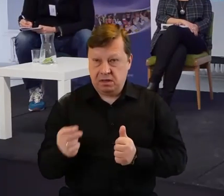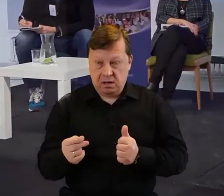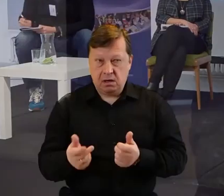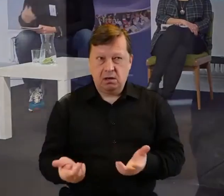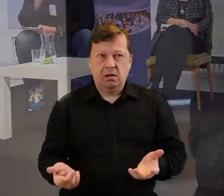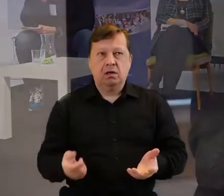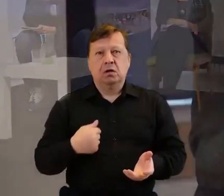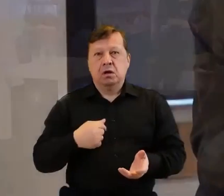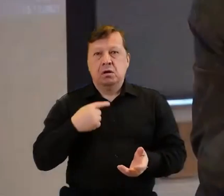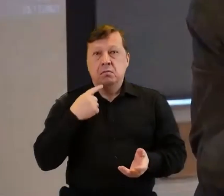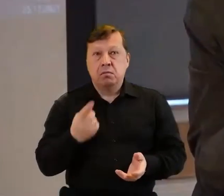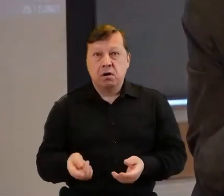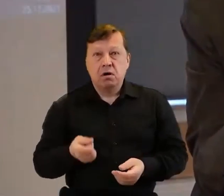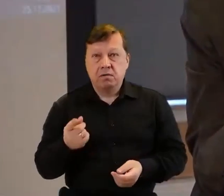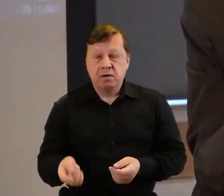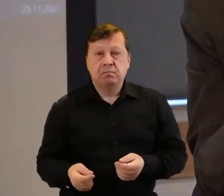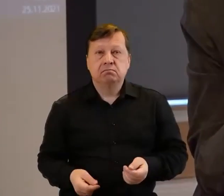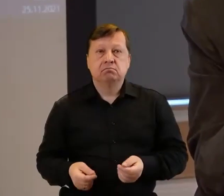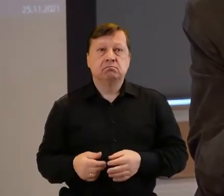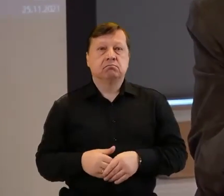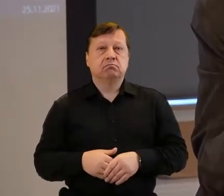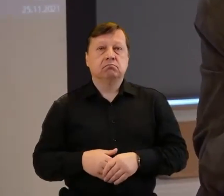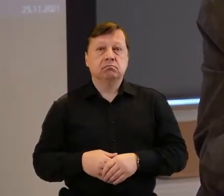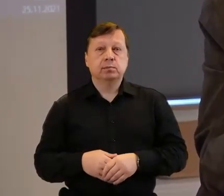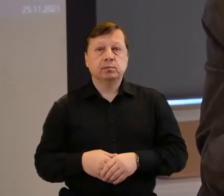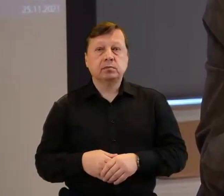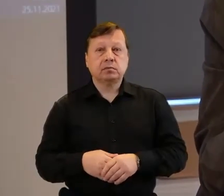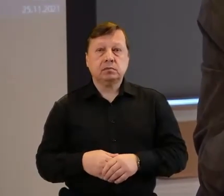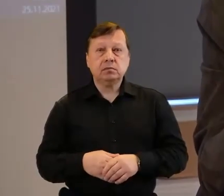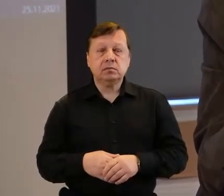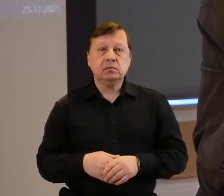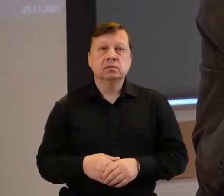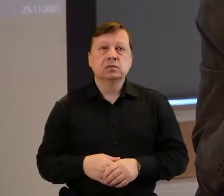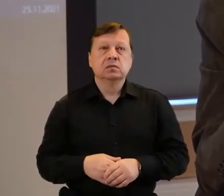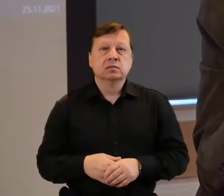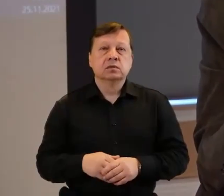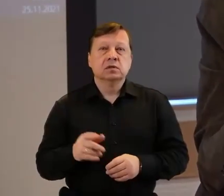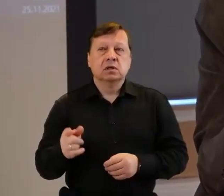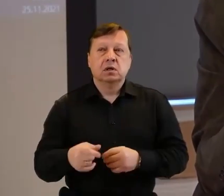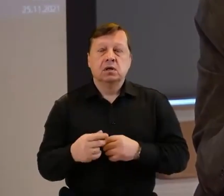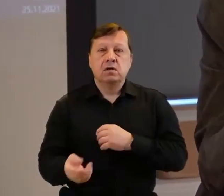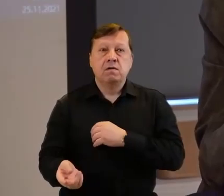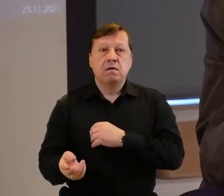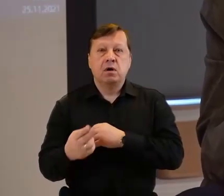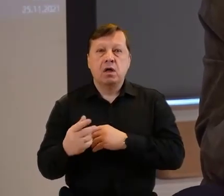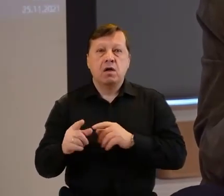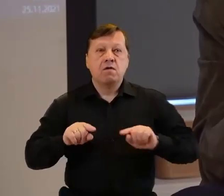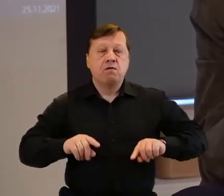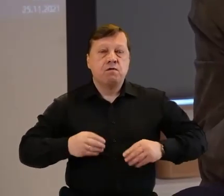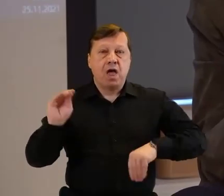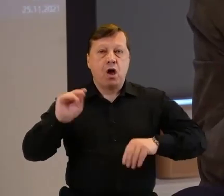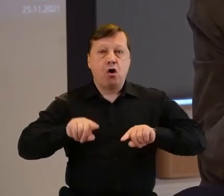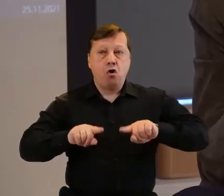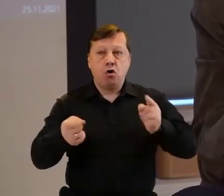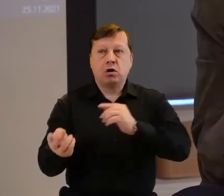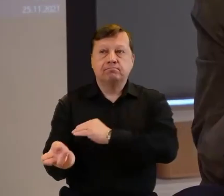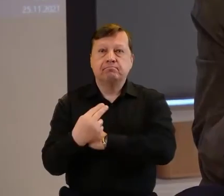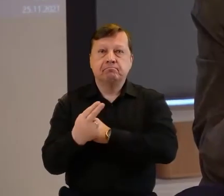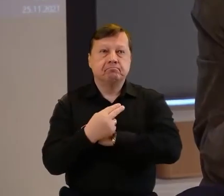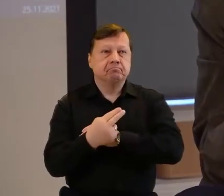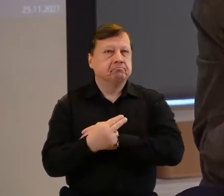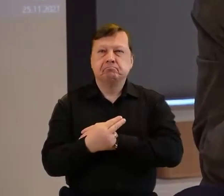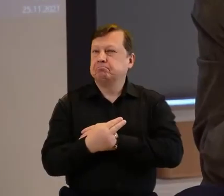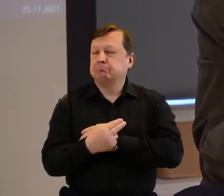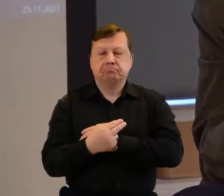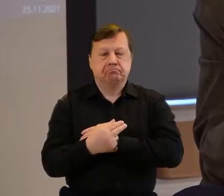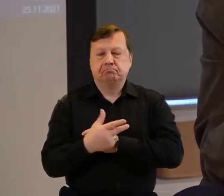no to kwestia zatrudnienia nie jest kwestią dotyczącą większości organizacji. W każdym